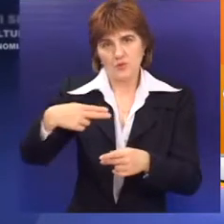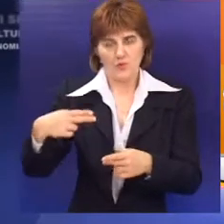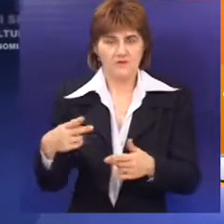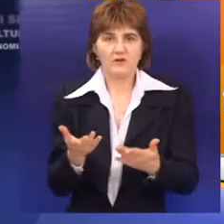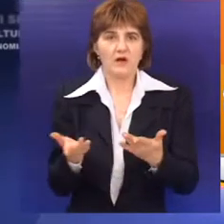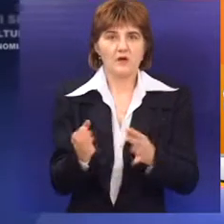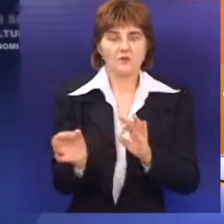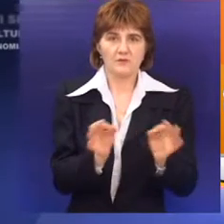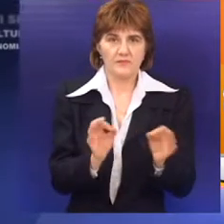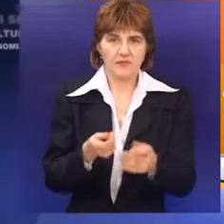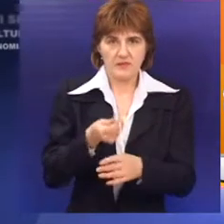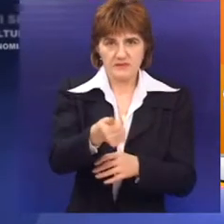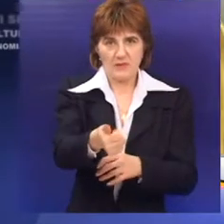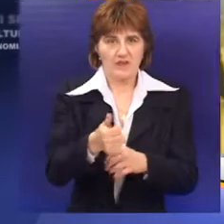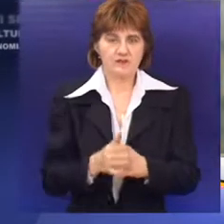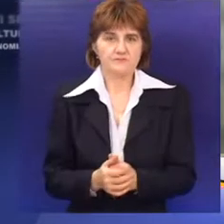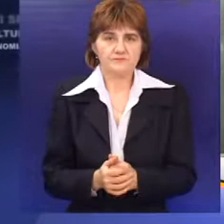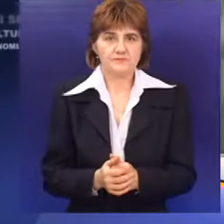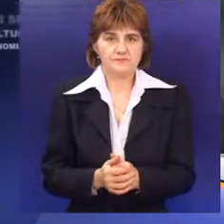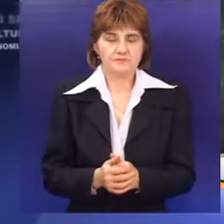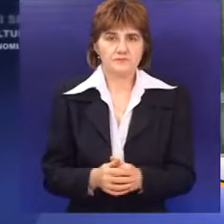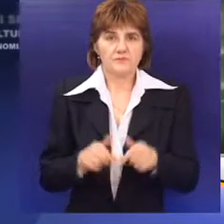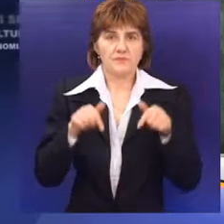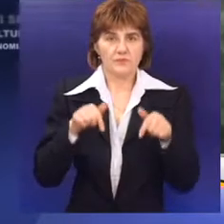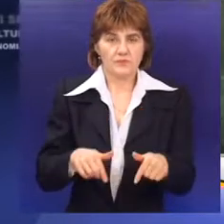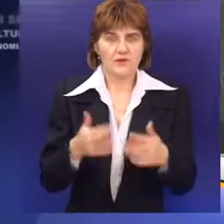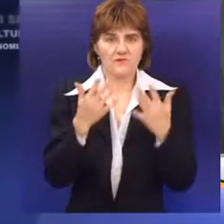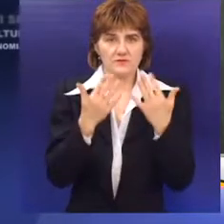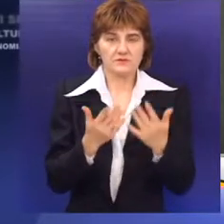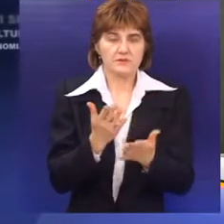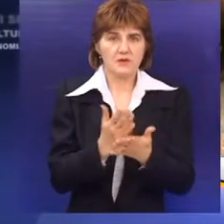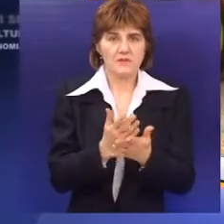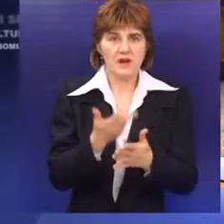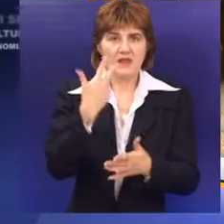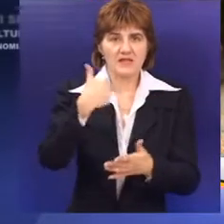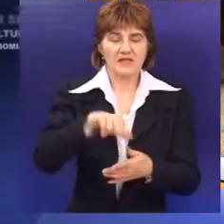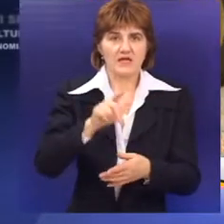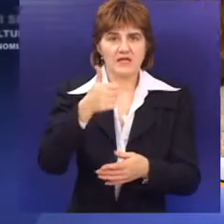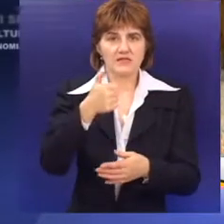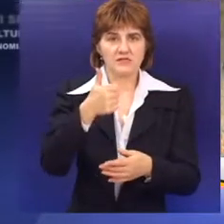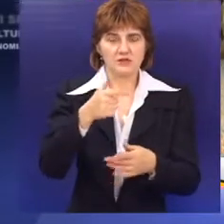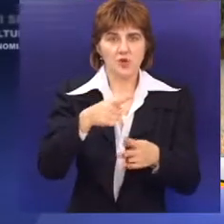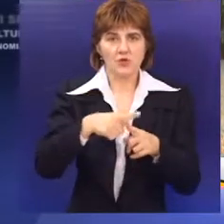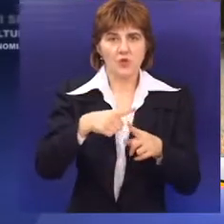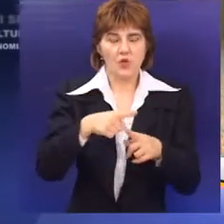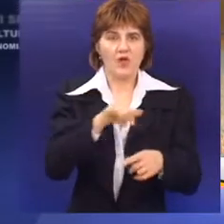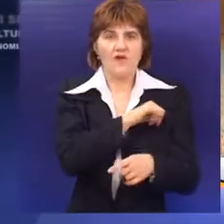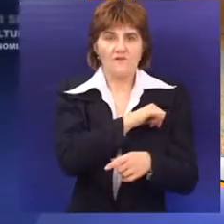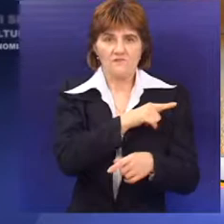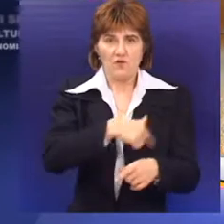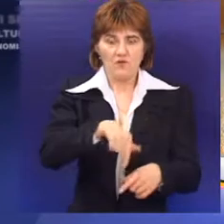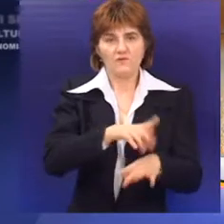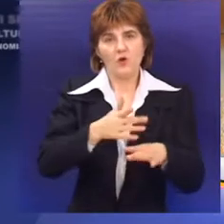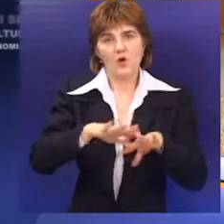i kako bi im roba bila isplaćena. Kvota za Severno-Bački okrug iznosila je 3100 tona, što je mali procenat u